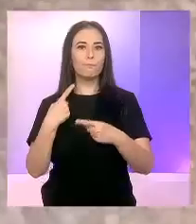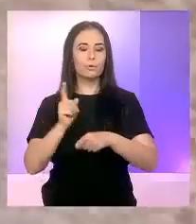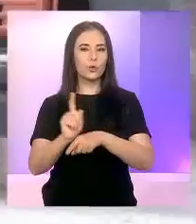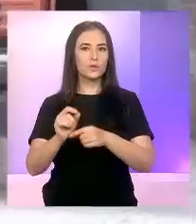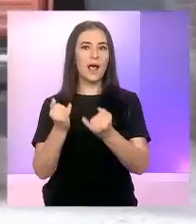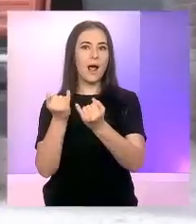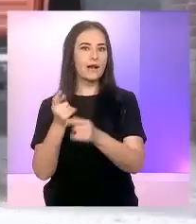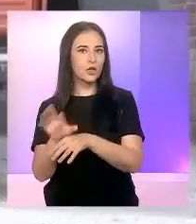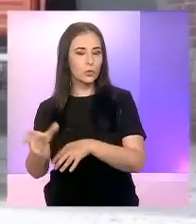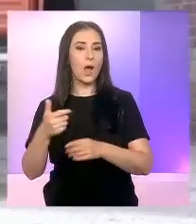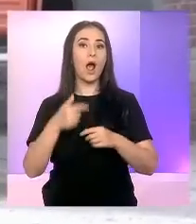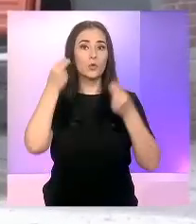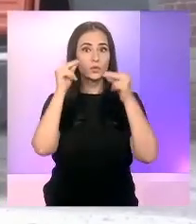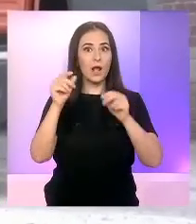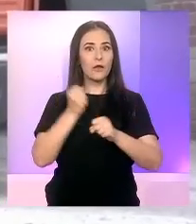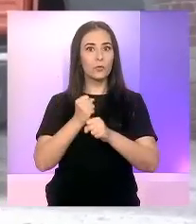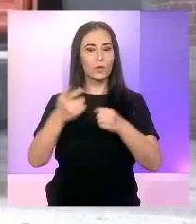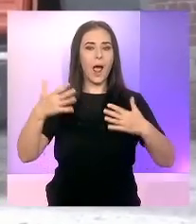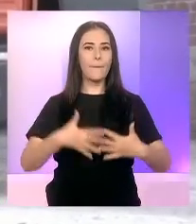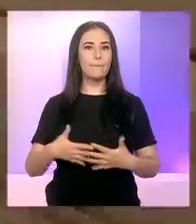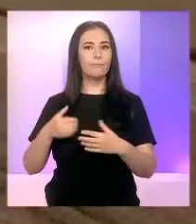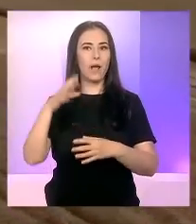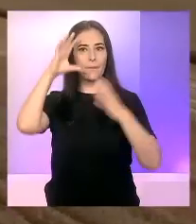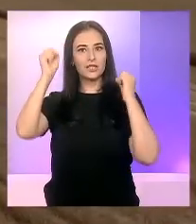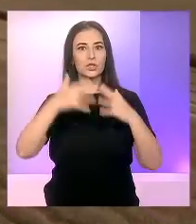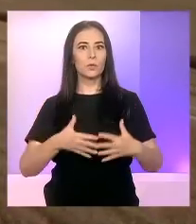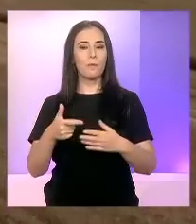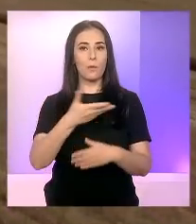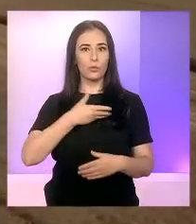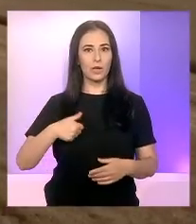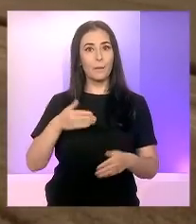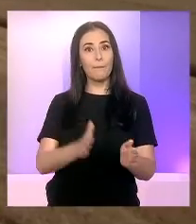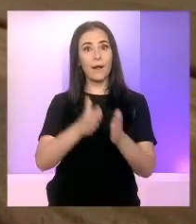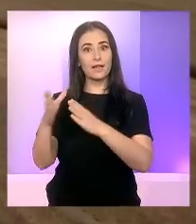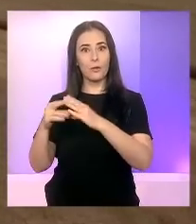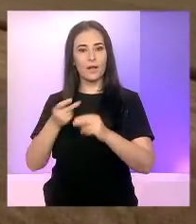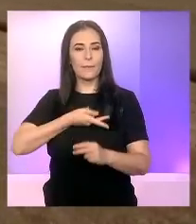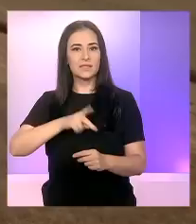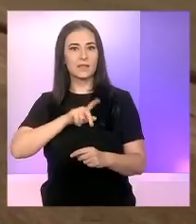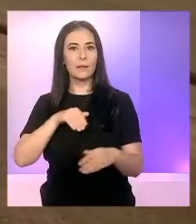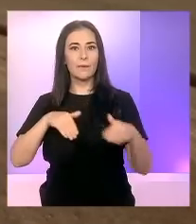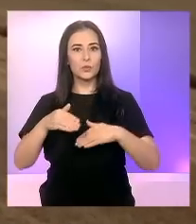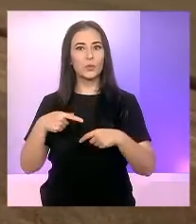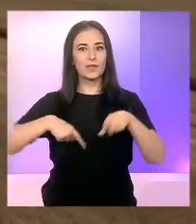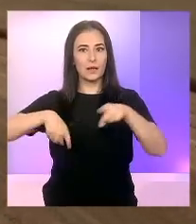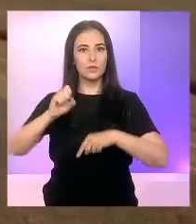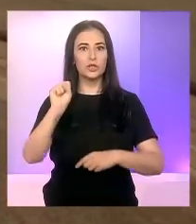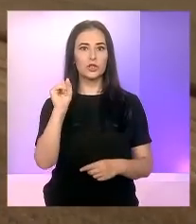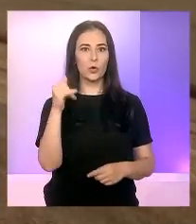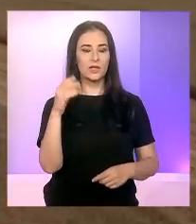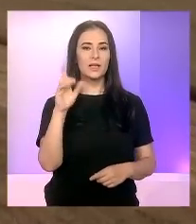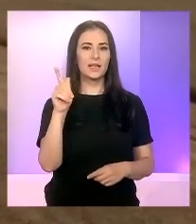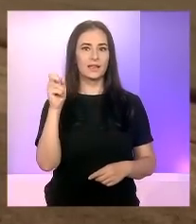produsele agricole. Anunțul a fost făcut de Ambasada Statelor Unite ale Americii la București. Partea română va fi reprezentată de Ministrul